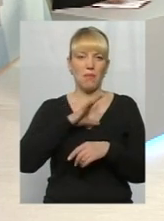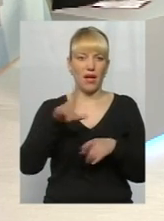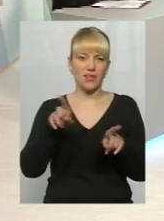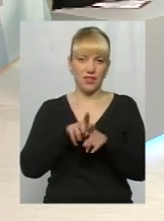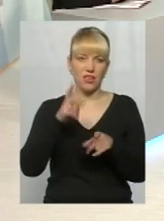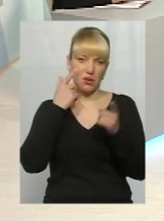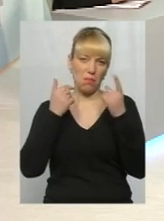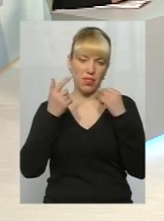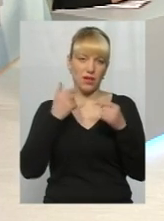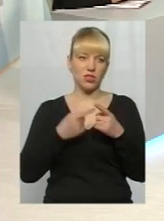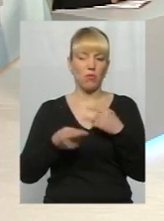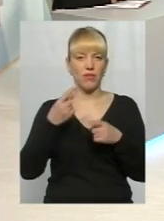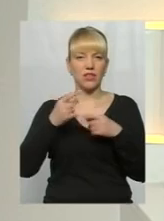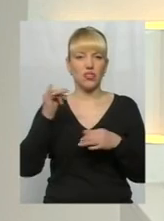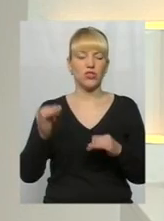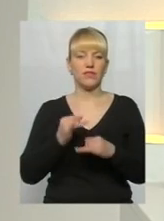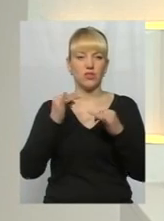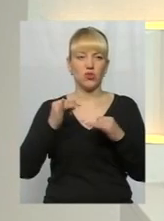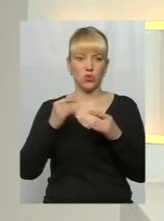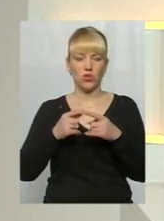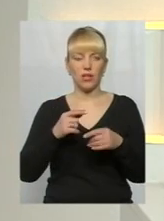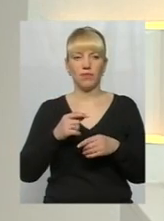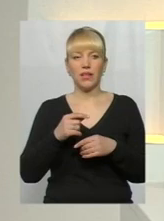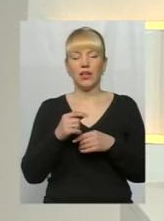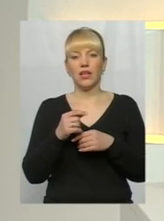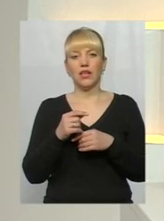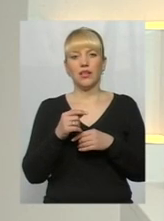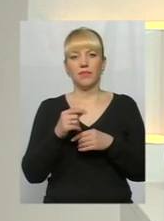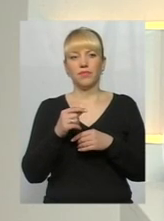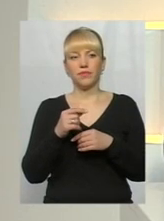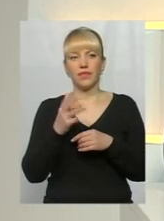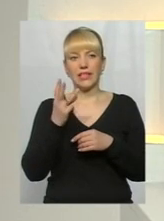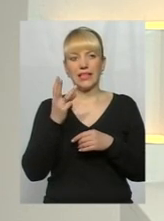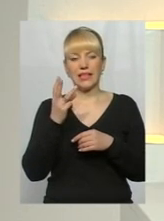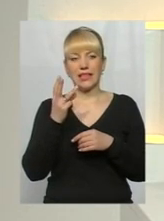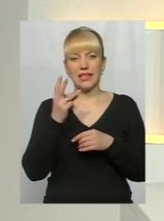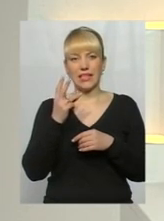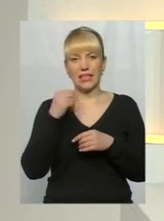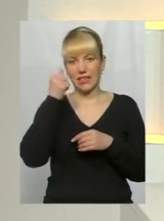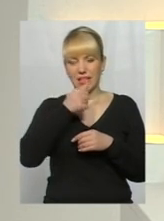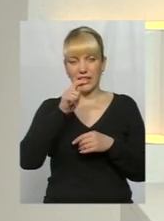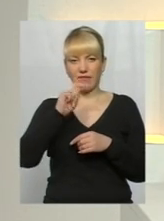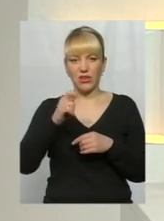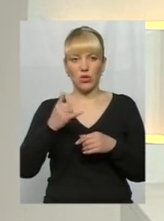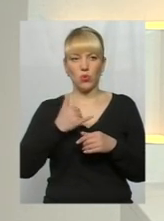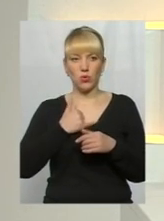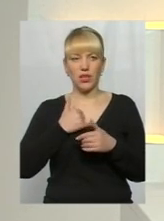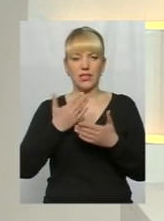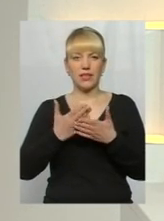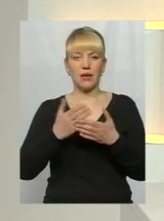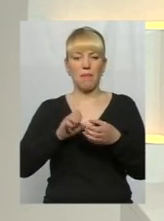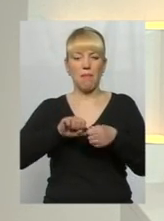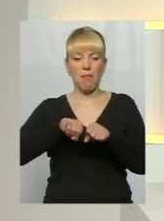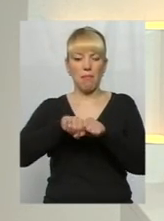Занурючись в історію, все ж таки, як правило, на третій рік війни настає переламний момент.